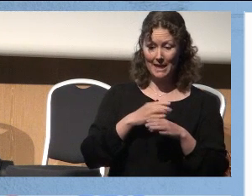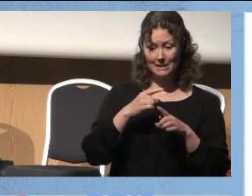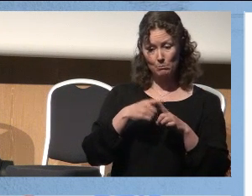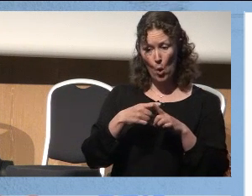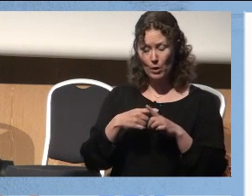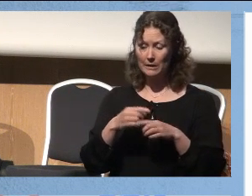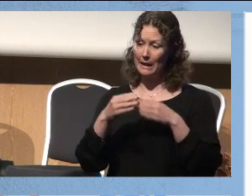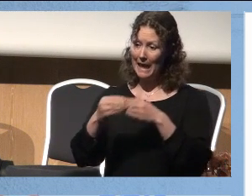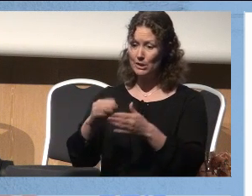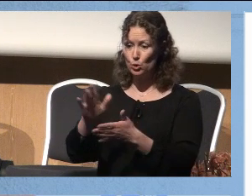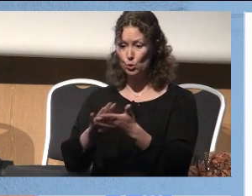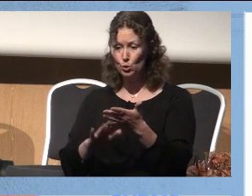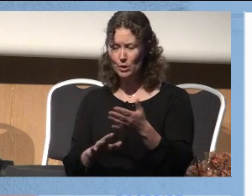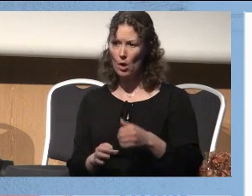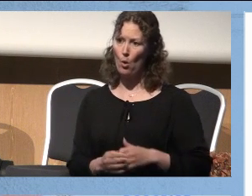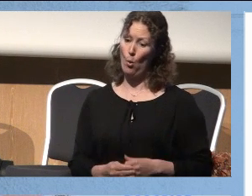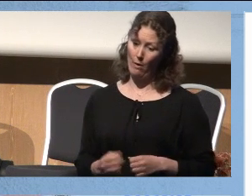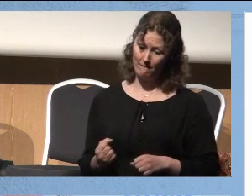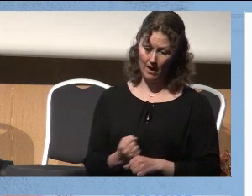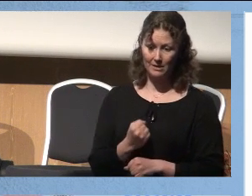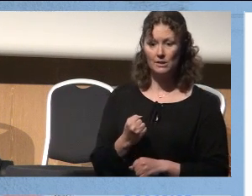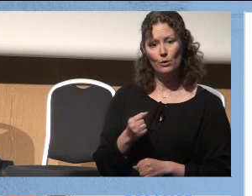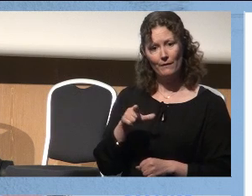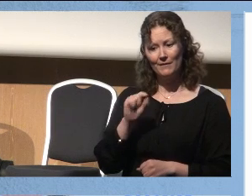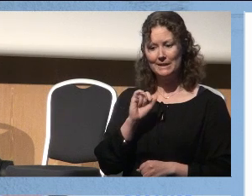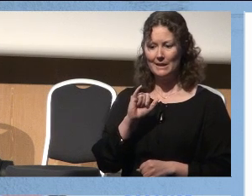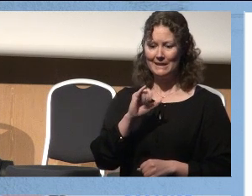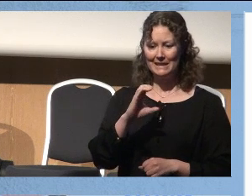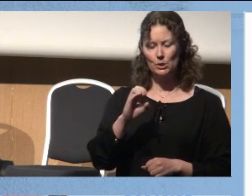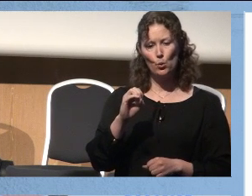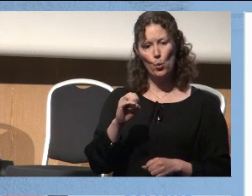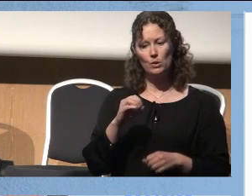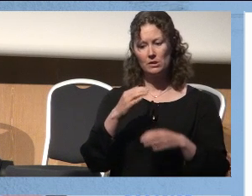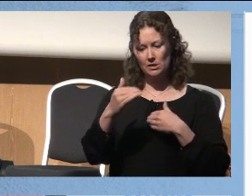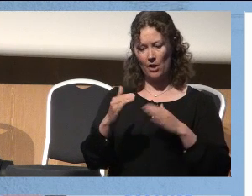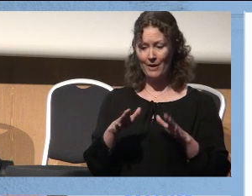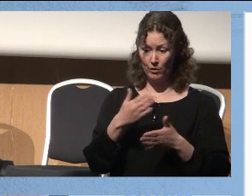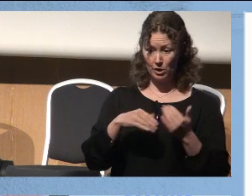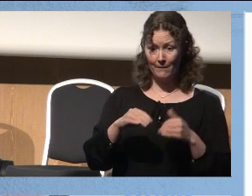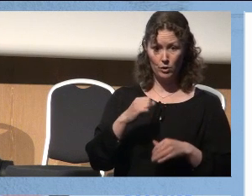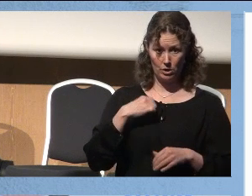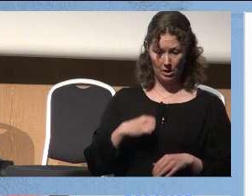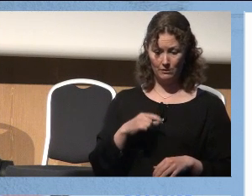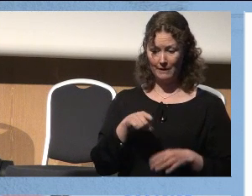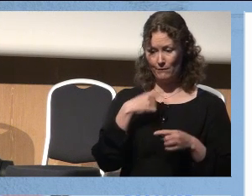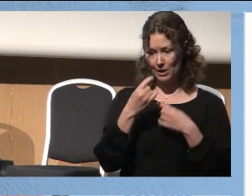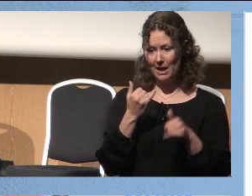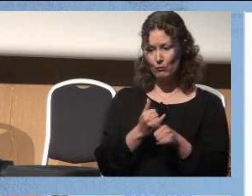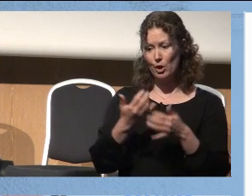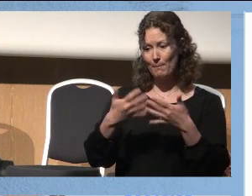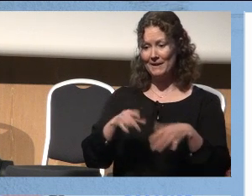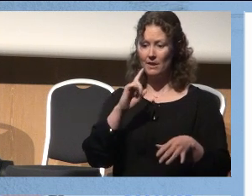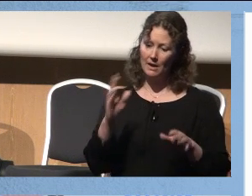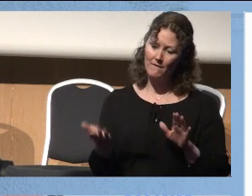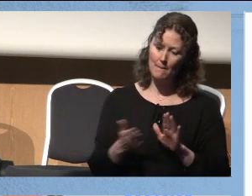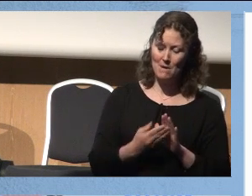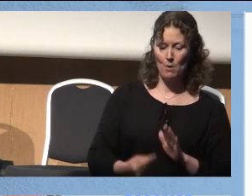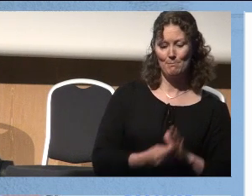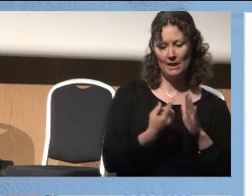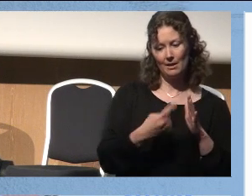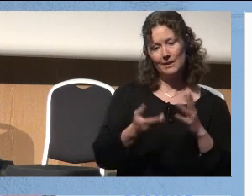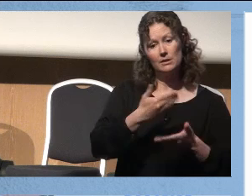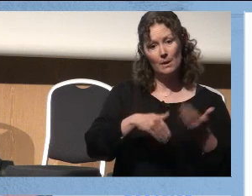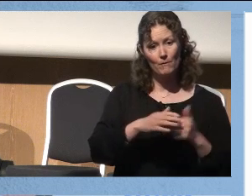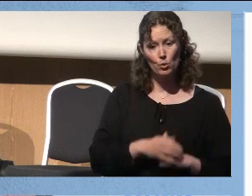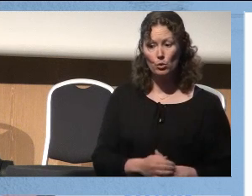Kvalitetsmålinger, ledelsestruktur, og fordundre meg, så finnes det en ISO-standard for samfunnsansvar, som forteller hvordan bedrifter kan være med å bidra til samfunnet.